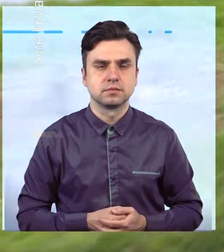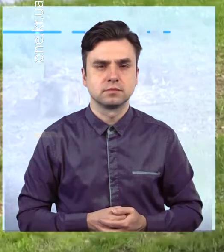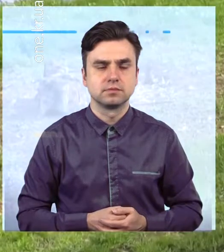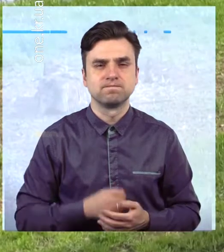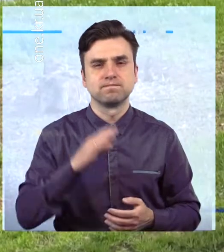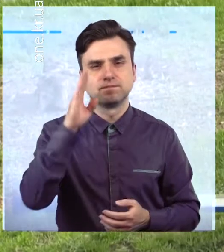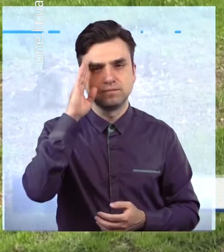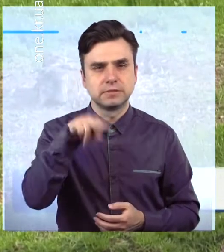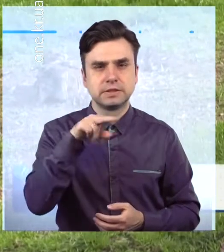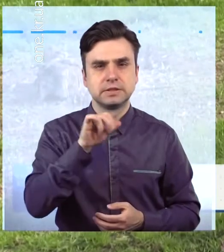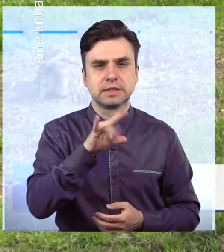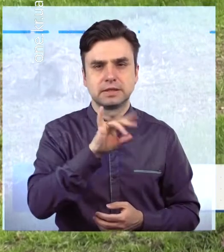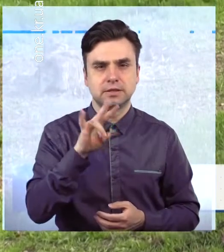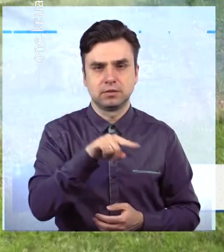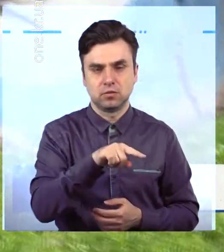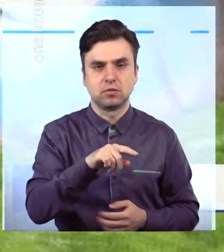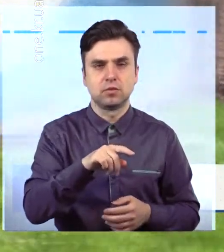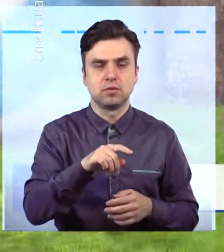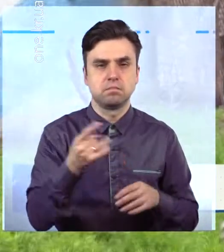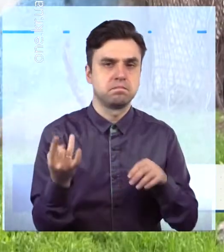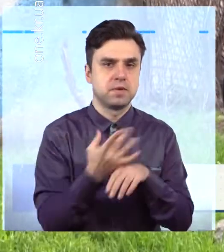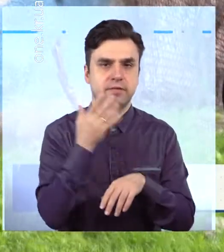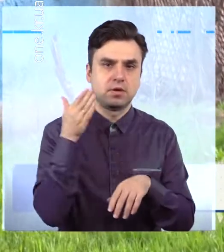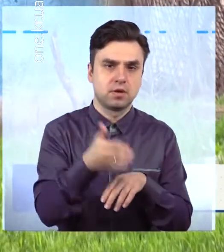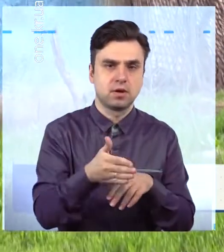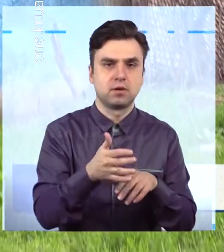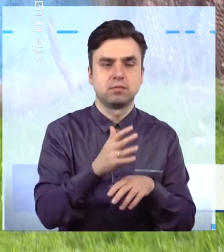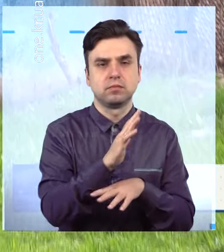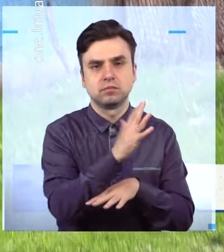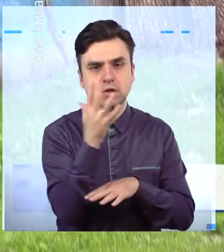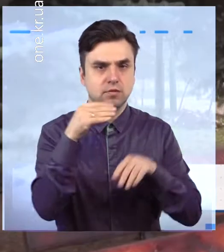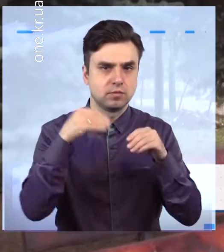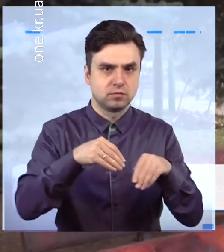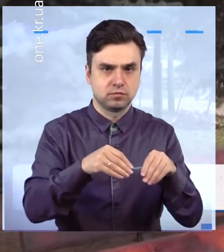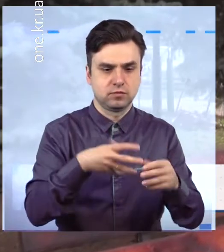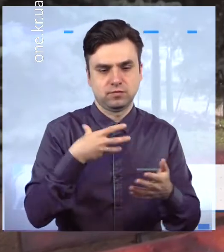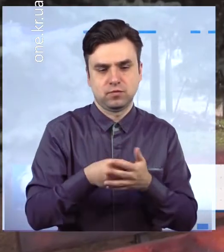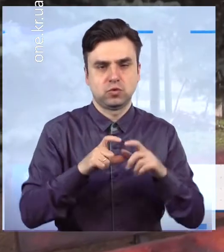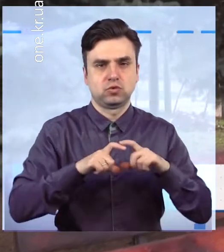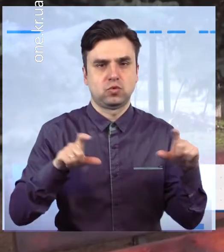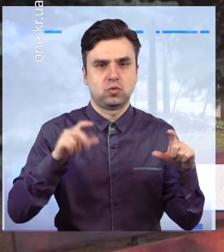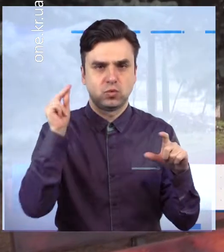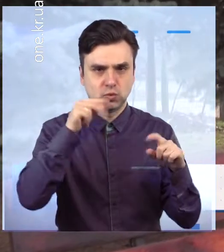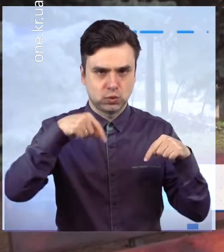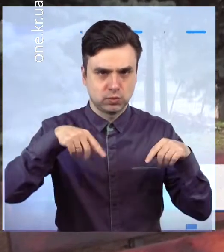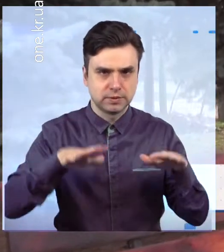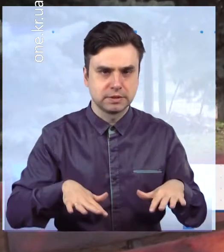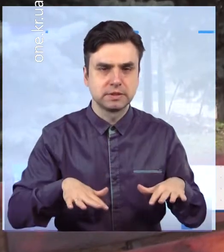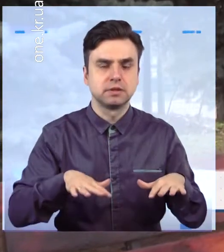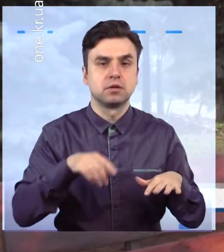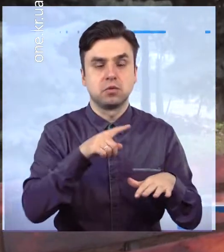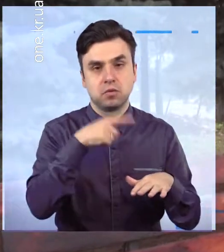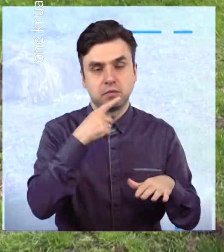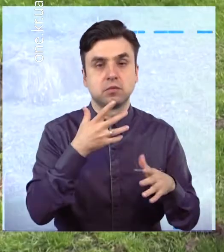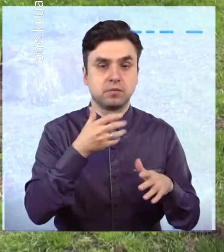Данило вперше долучився до акції озеленення території свого навчального закладу. Каже, це чудова можливість не тільки отримати нові